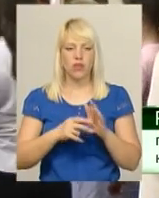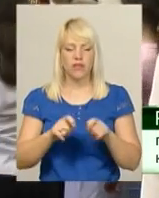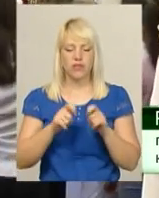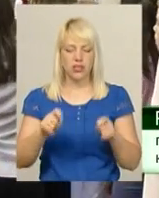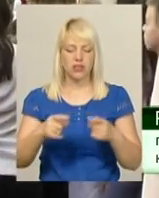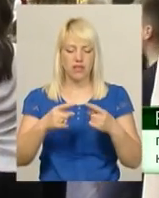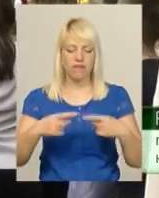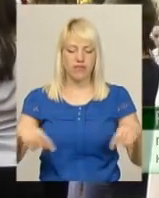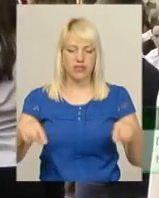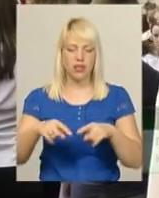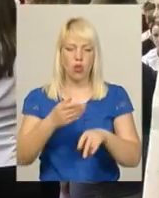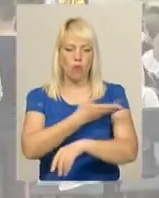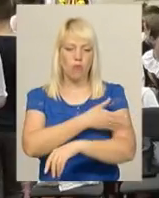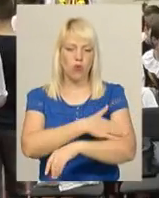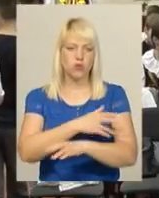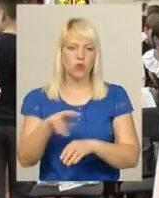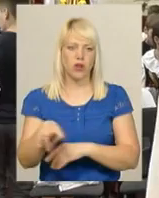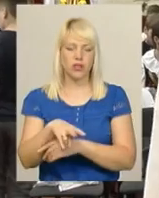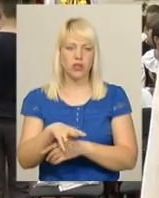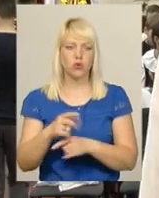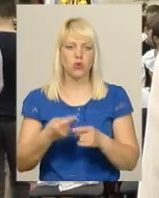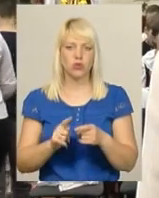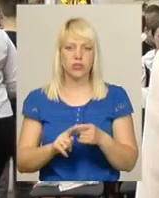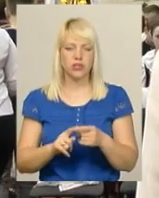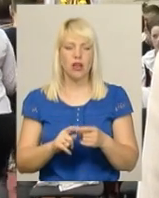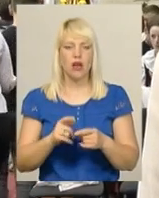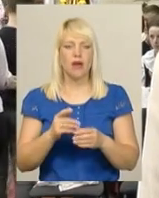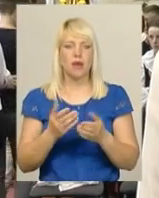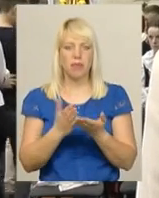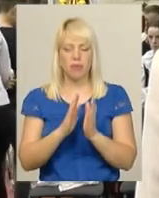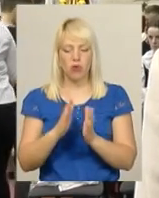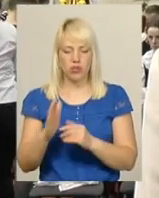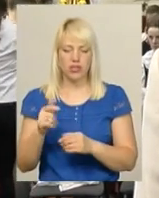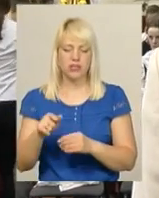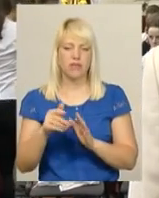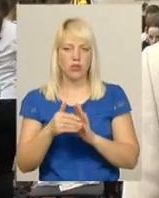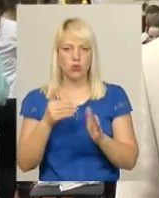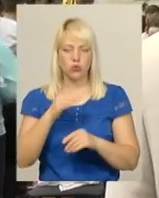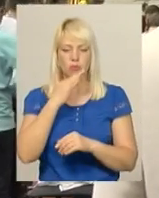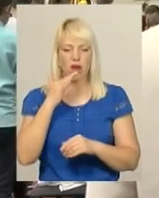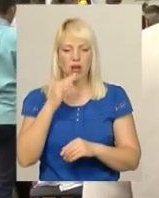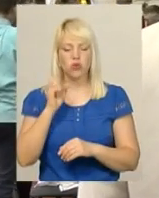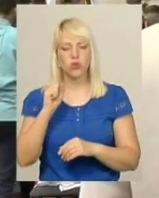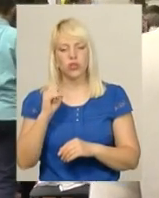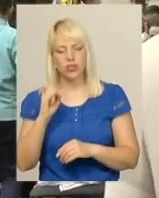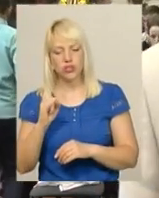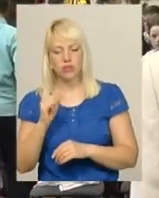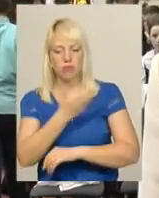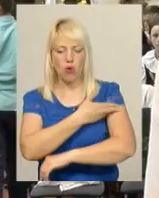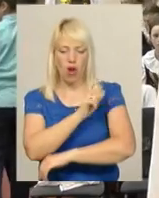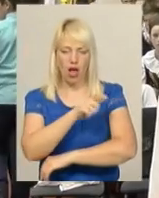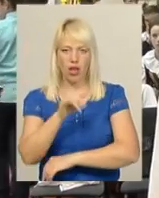польської літературі в нашій бібліотеці. На цю акцію відвикнулися багато як і поляків, так і українців з нашого міста, що